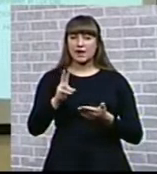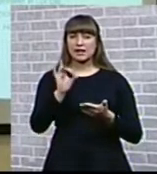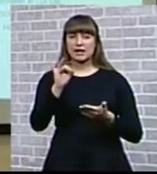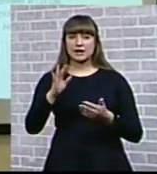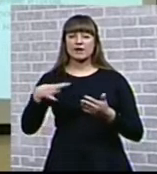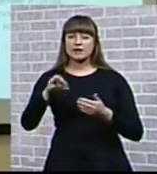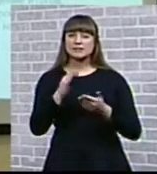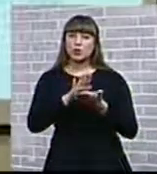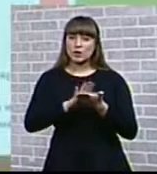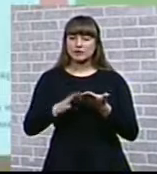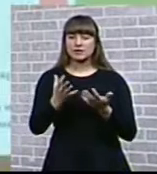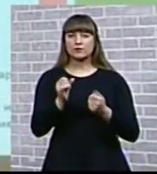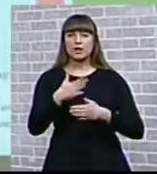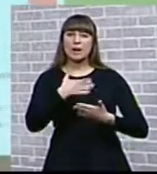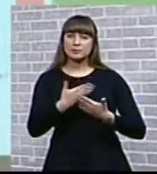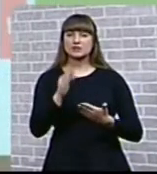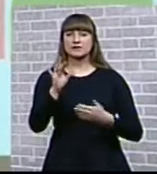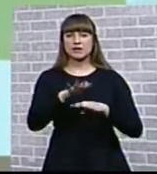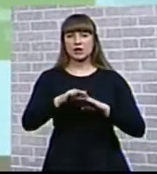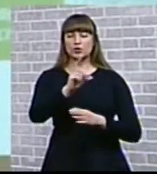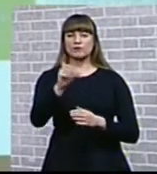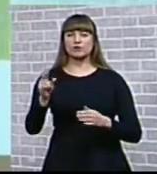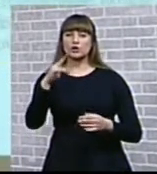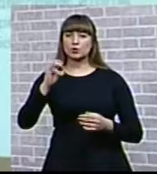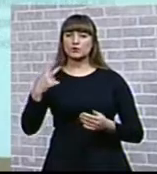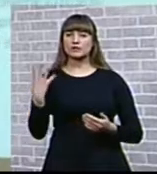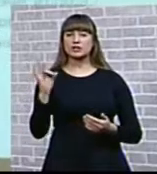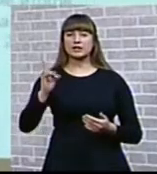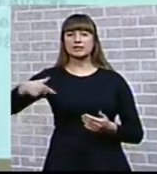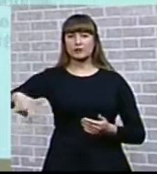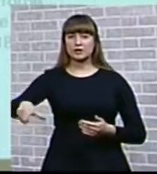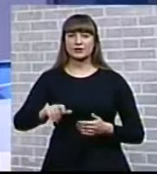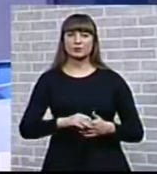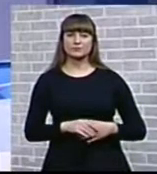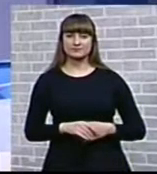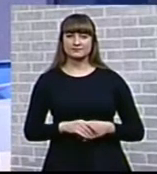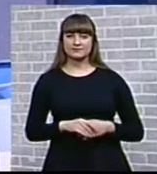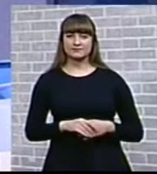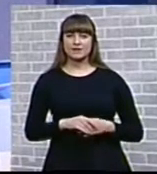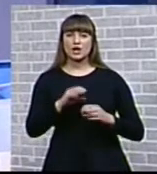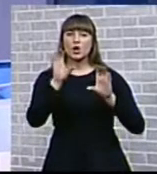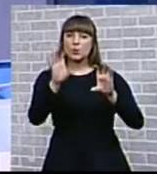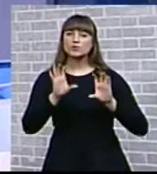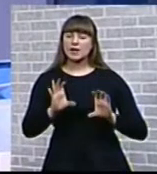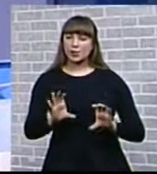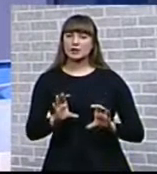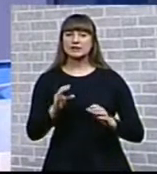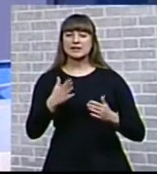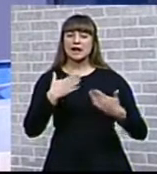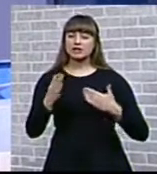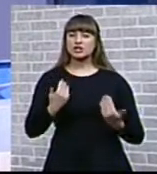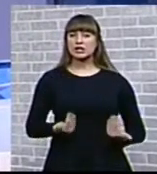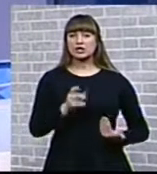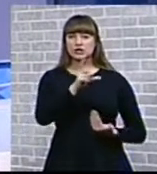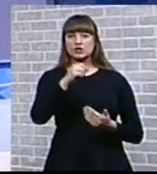общественники Народного фронта. Елена Ребжанова, Тагир Фатахов, Дон-24, Ростов-на-Дону. Узаконить отношения жильцов